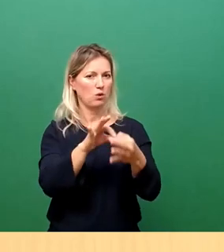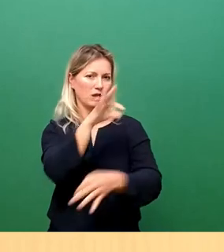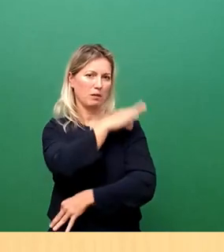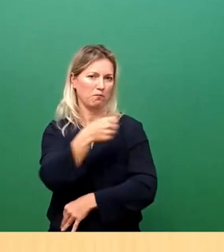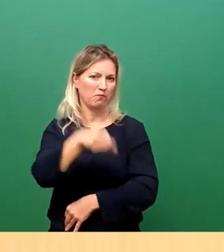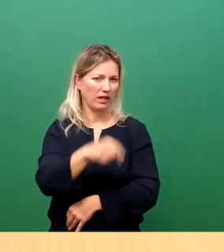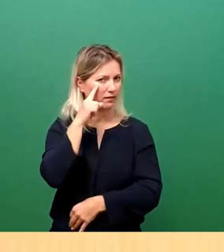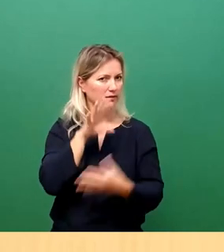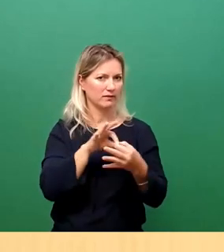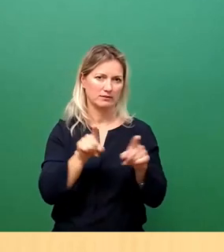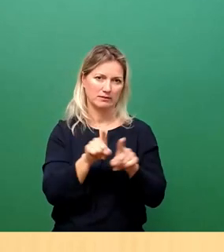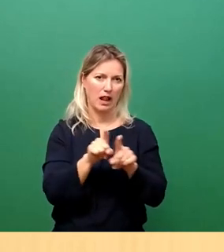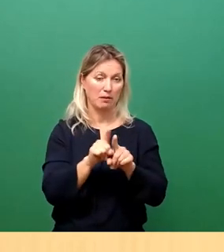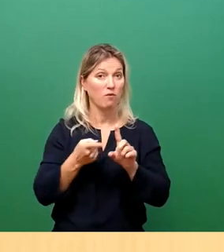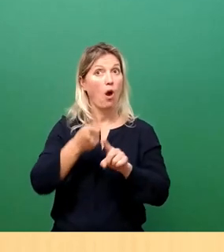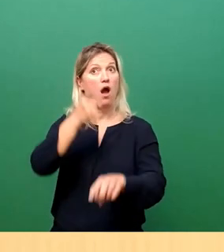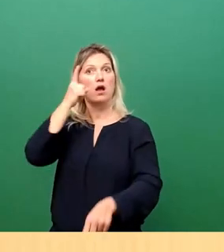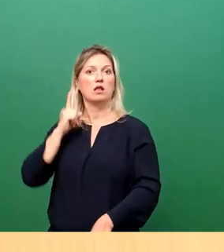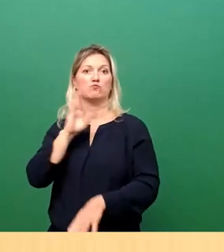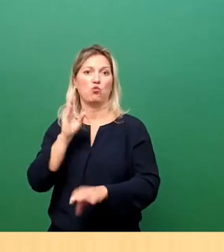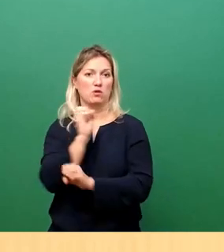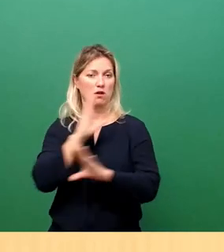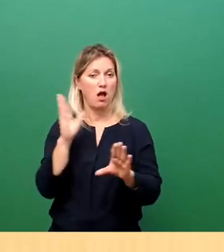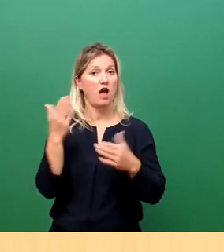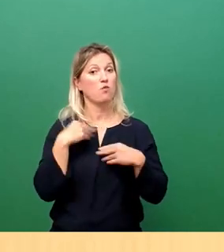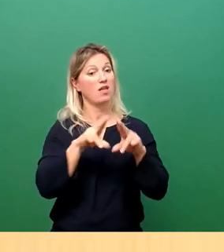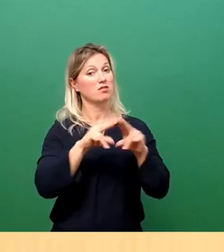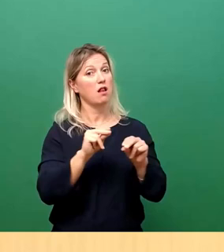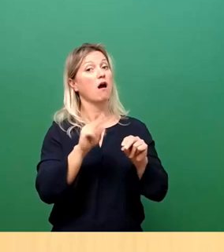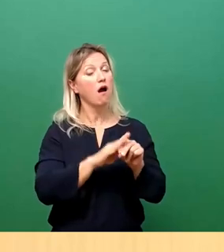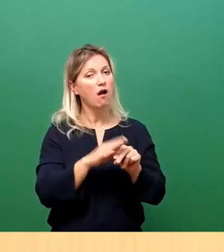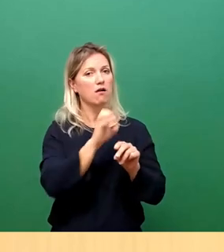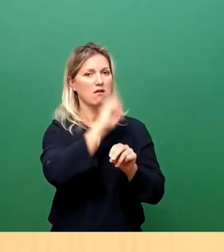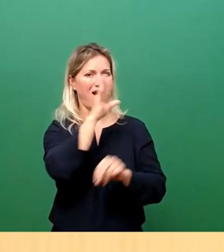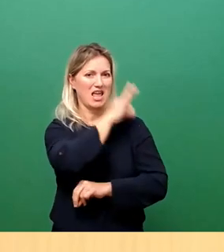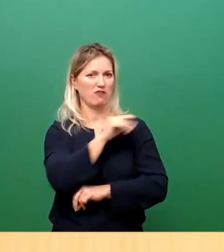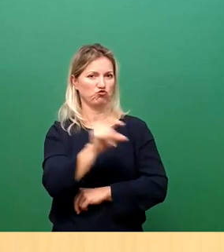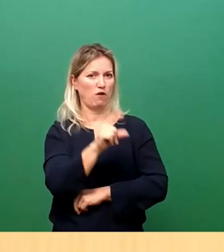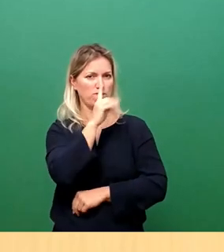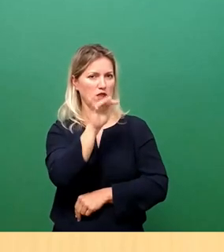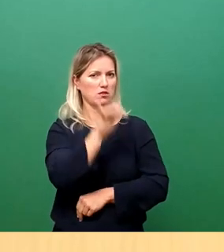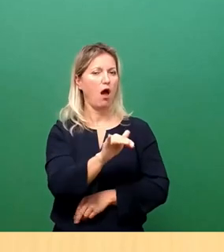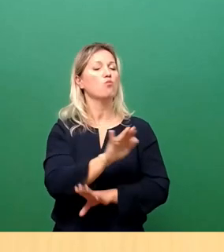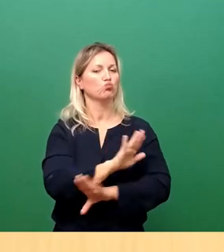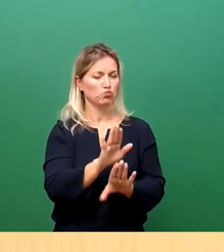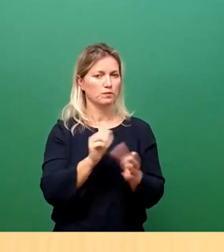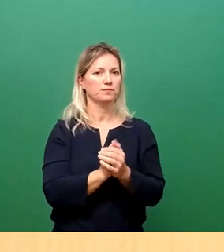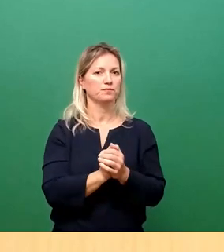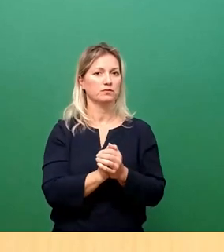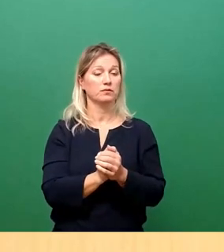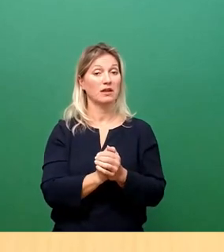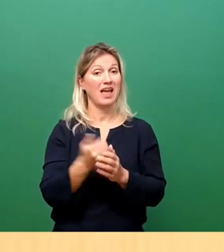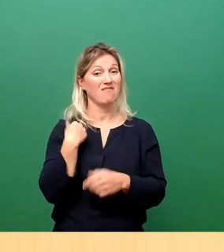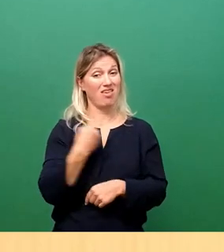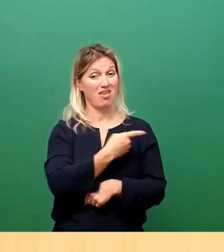wir hatten zumindest einen für Delta wirksamen Impfstoff. 90 Prozent der Covid-19 verstorbenen Menschen